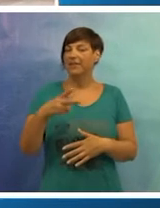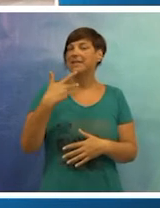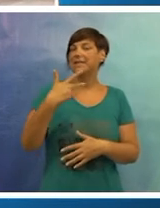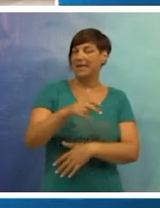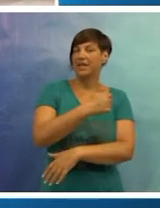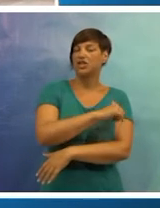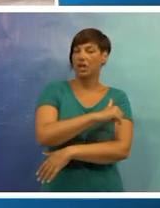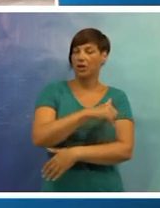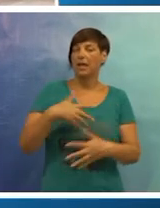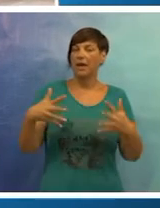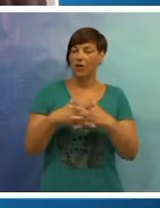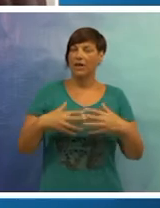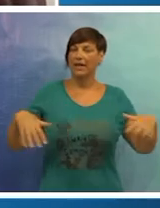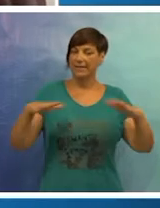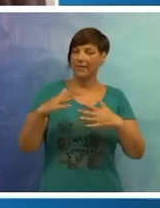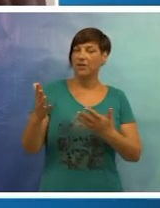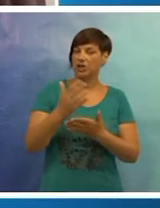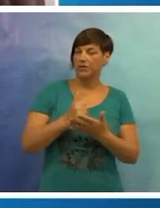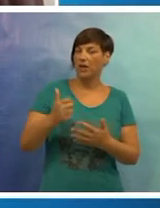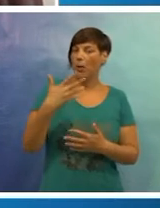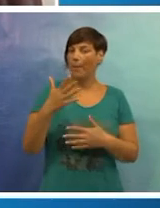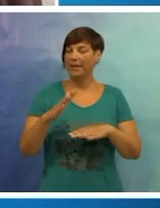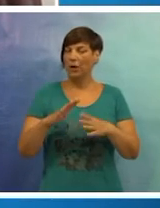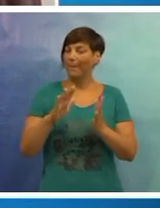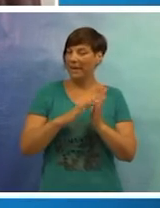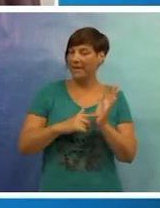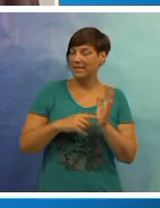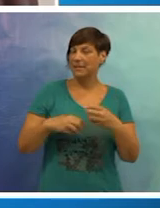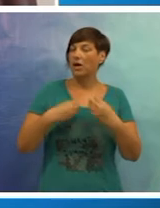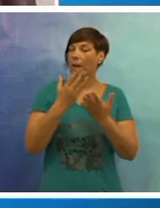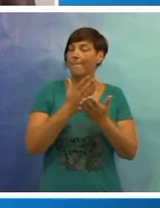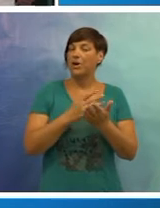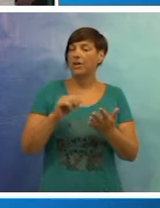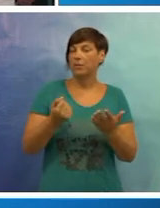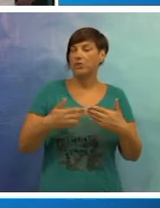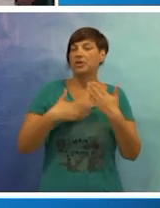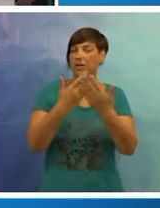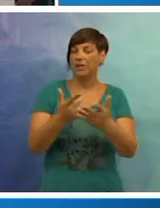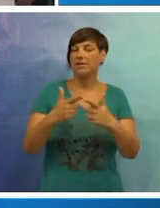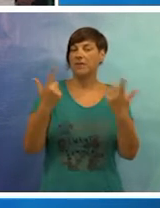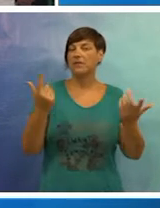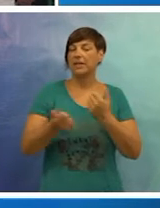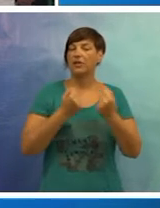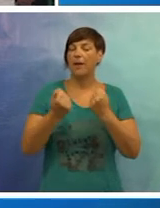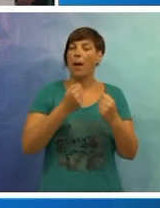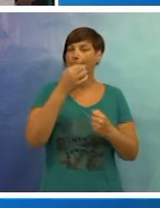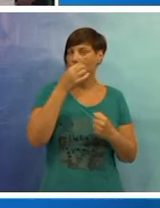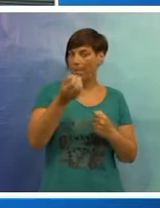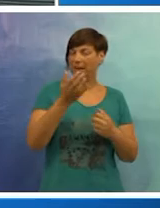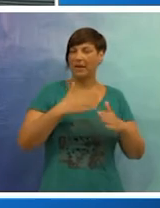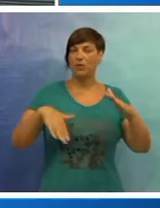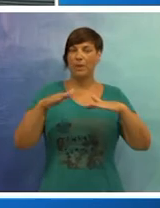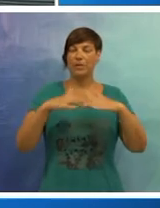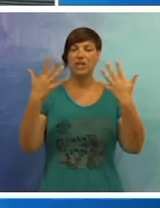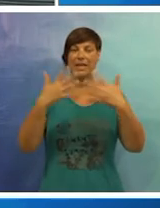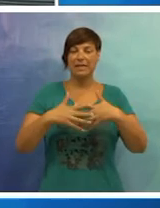2023. koje je Gradsko viječe usvojilo u Svibnju. Program uključuje edukaciju javnosti kroz provođenje niza aktivnosti